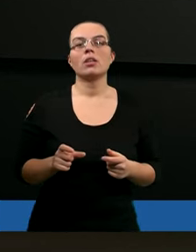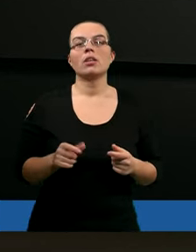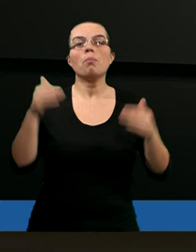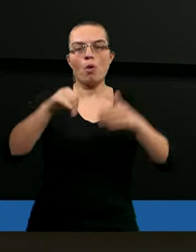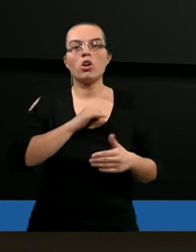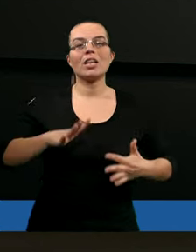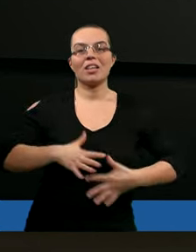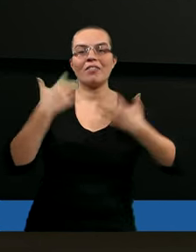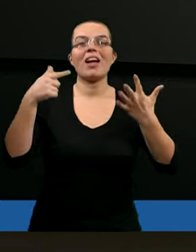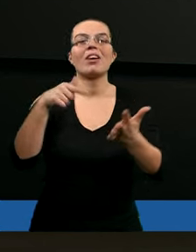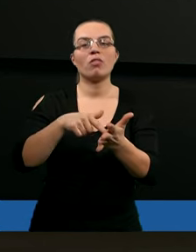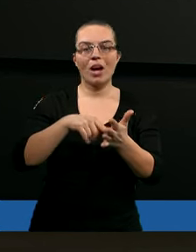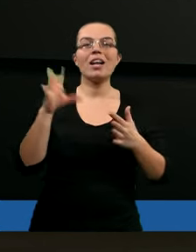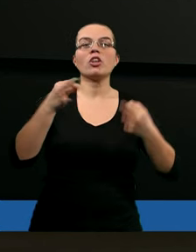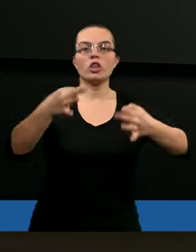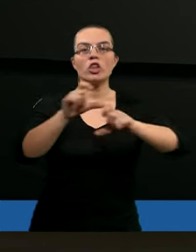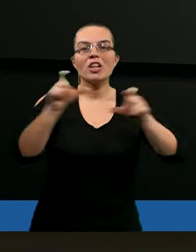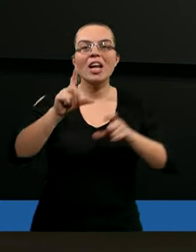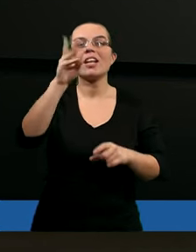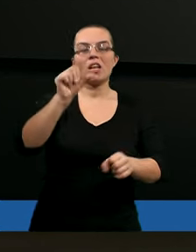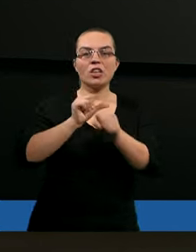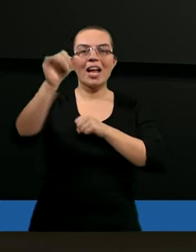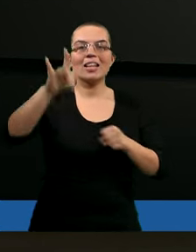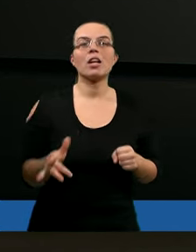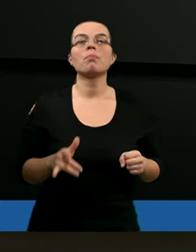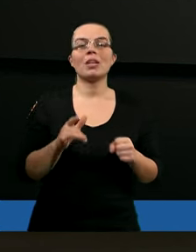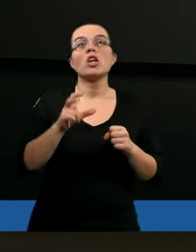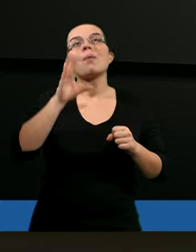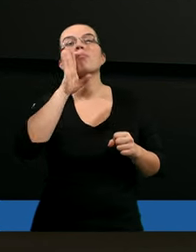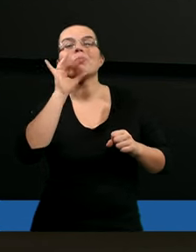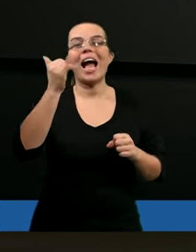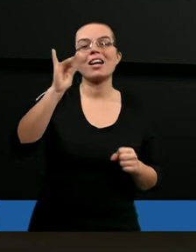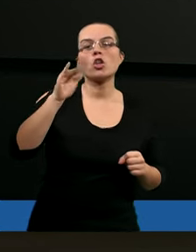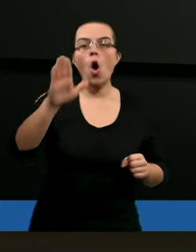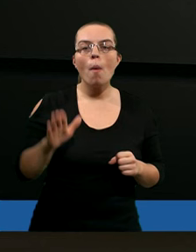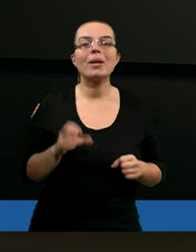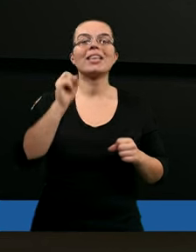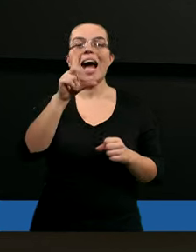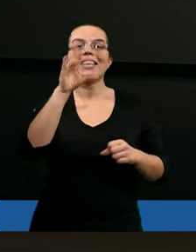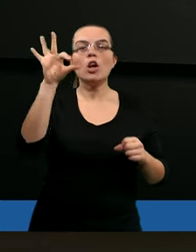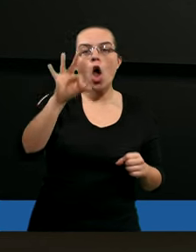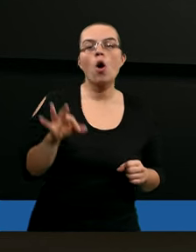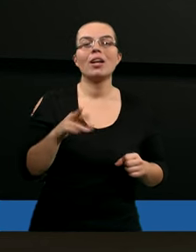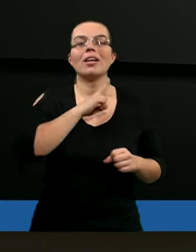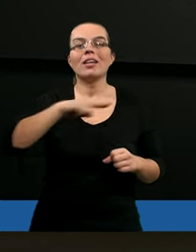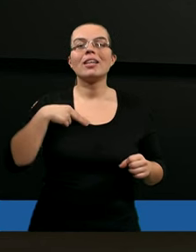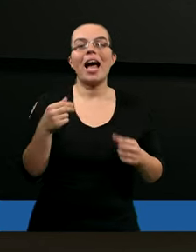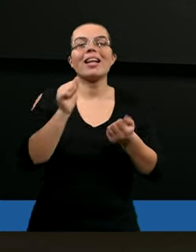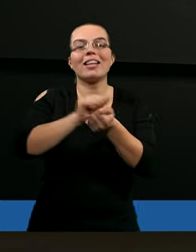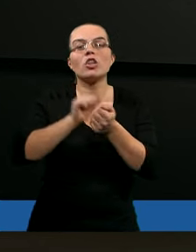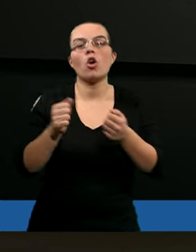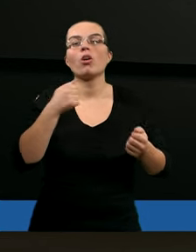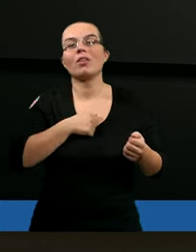Może się wydawać właśnie w dzisiejszych czasach, że jesteśmy takim Chjobem. Wokół nas jest są same